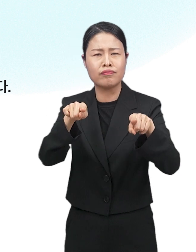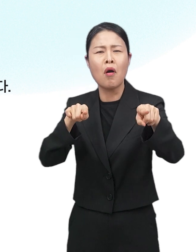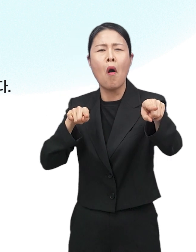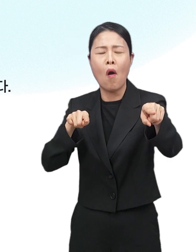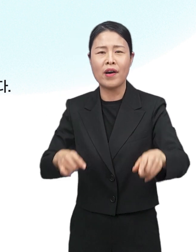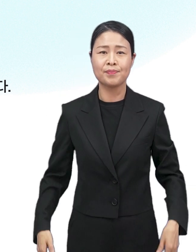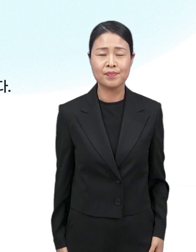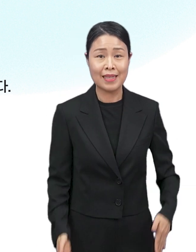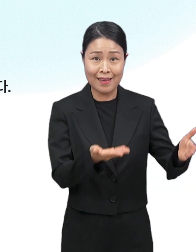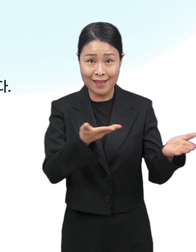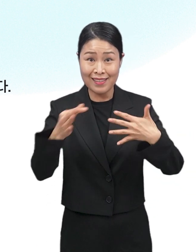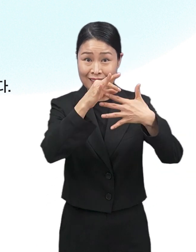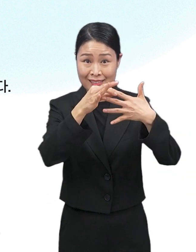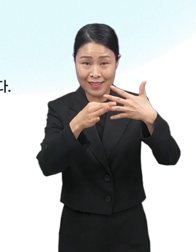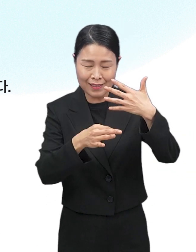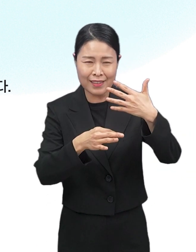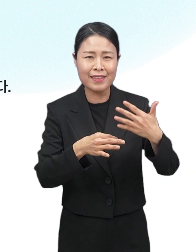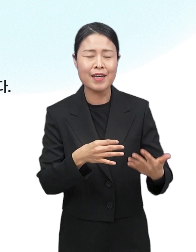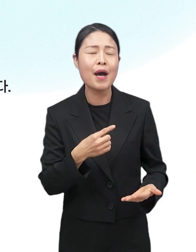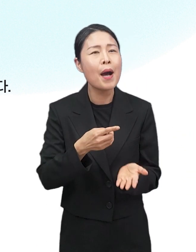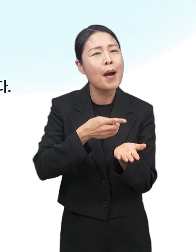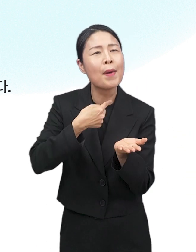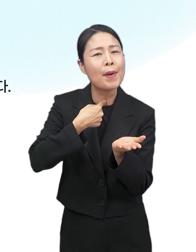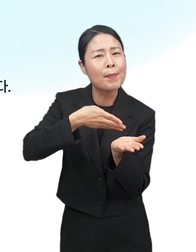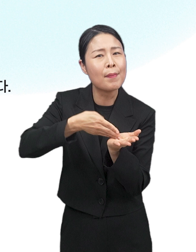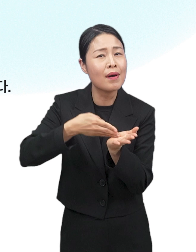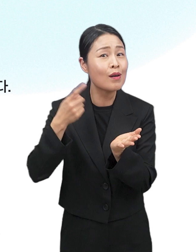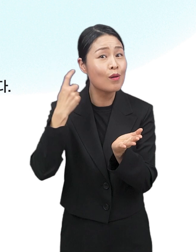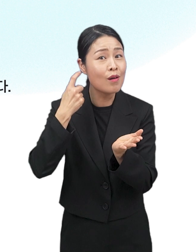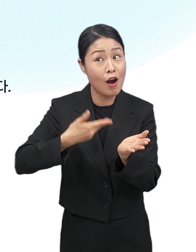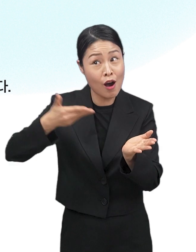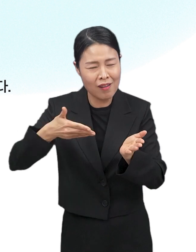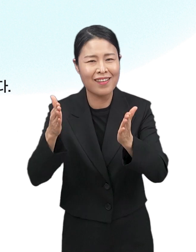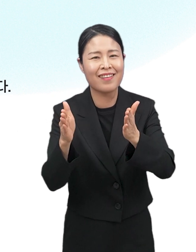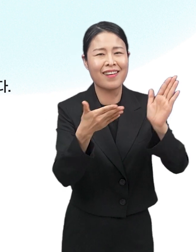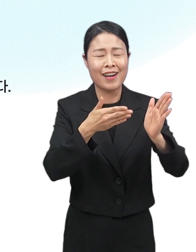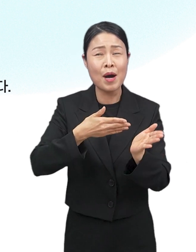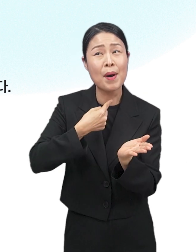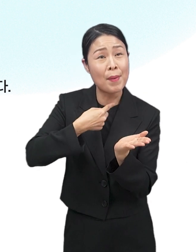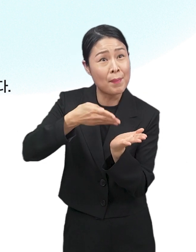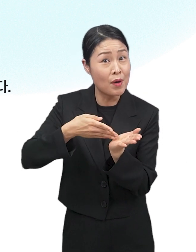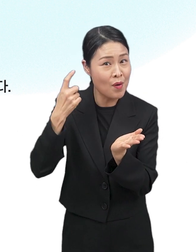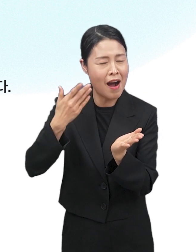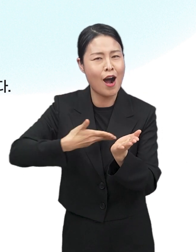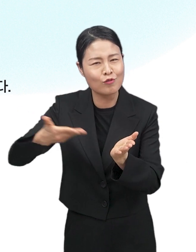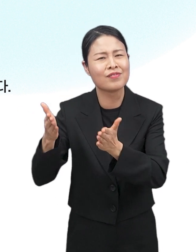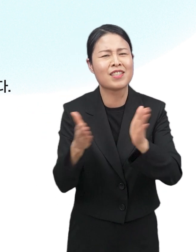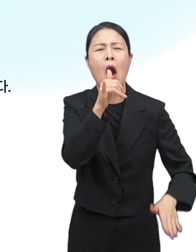있습니다 다음 안내 사항으로 넘어갈 때마다 알림음이 나오니 시청에 참고 부탁드립니다